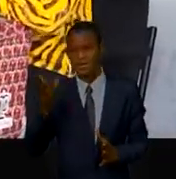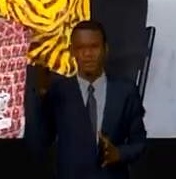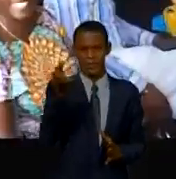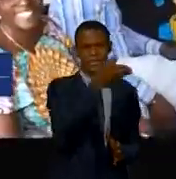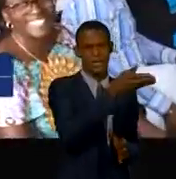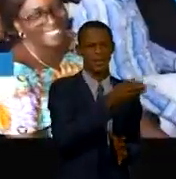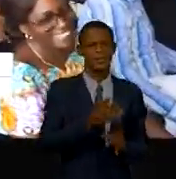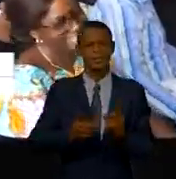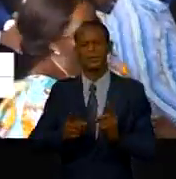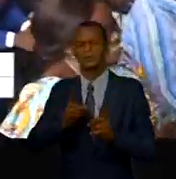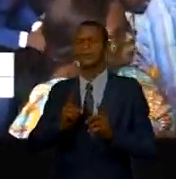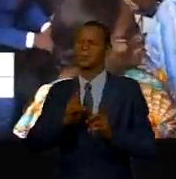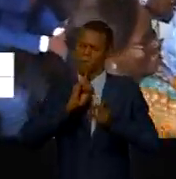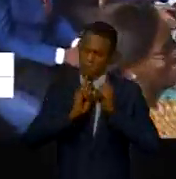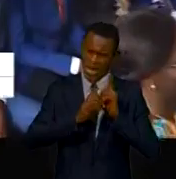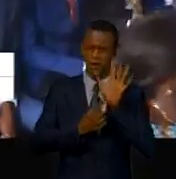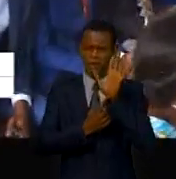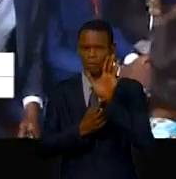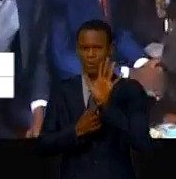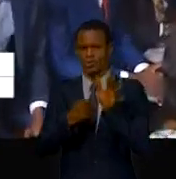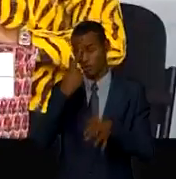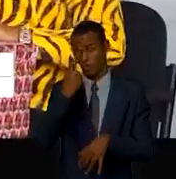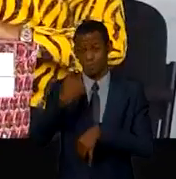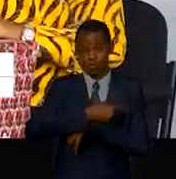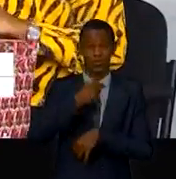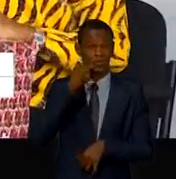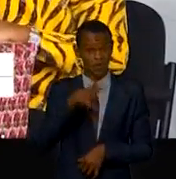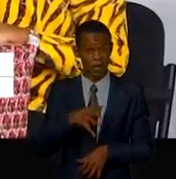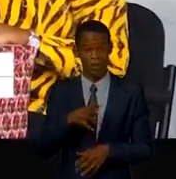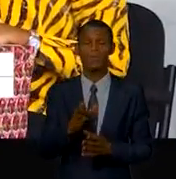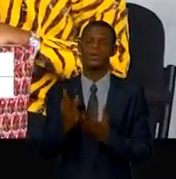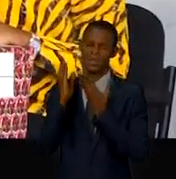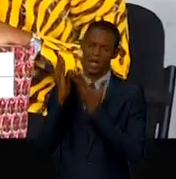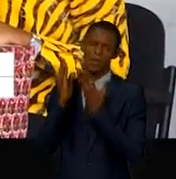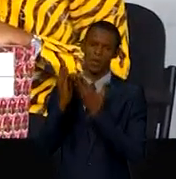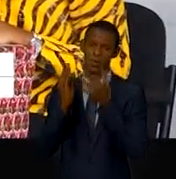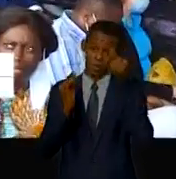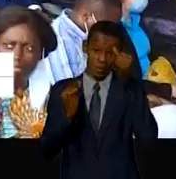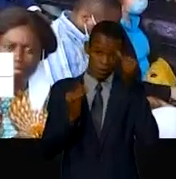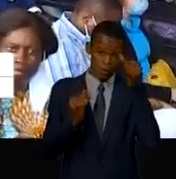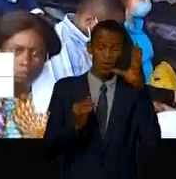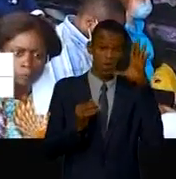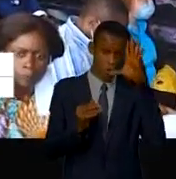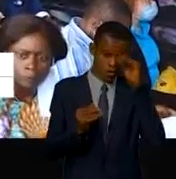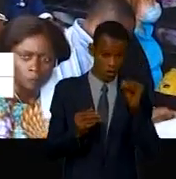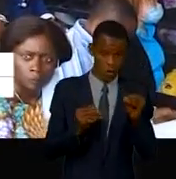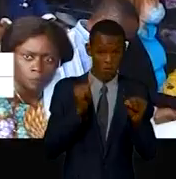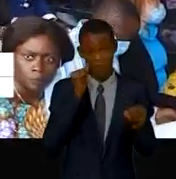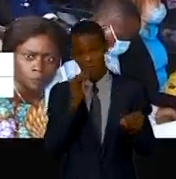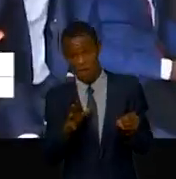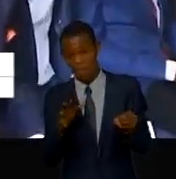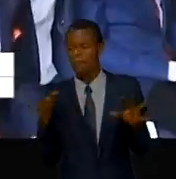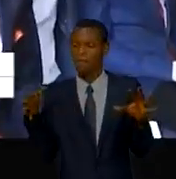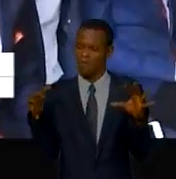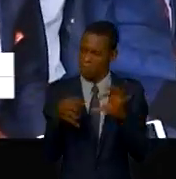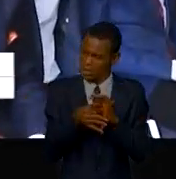journée de la femme. Christelle Wawanga a soutenu Mordicus que l'homme et la femme sont partenaires à vie et